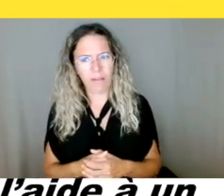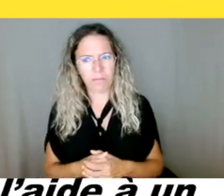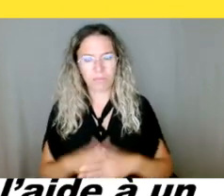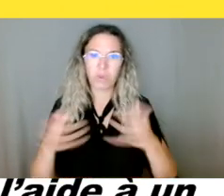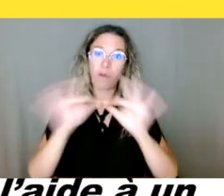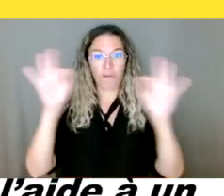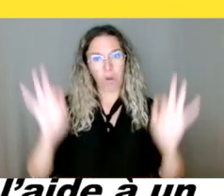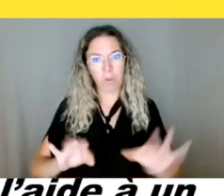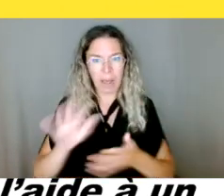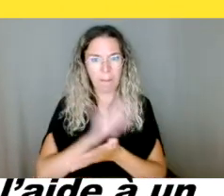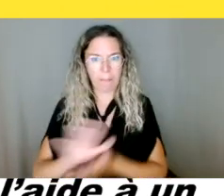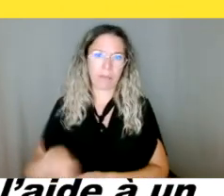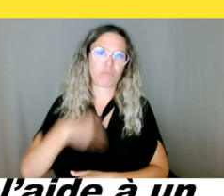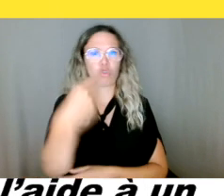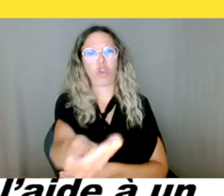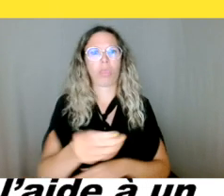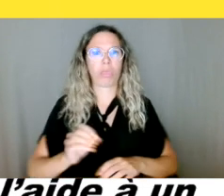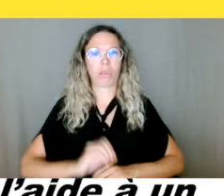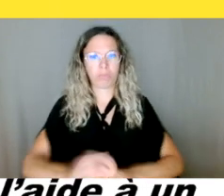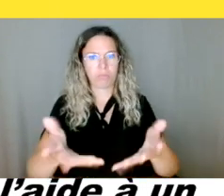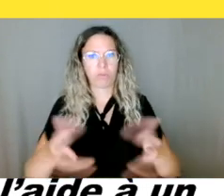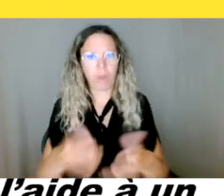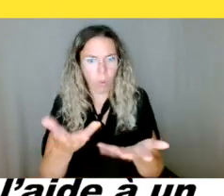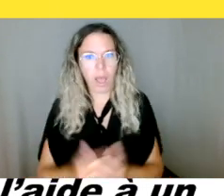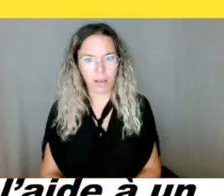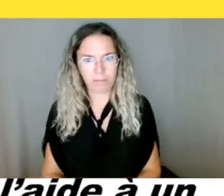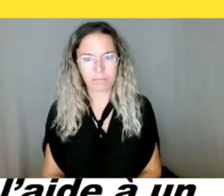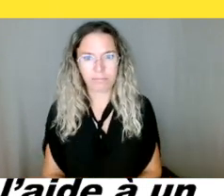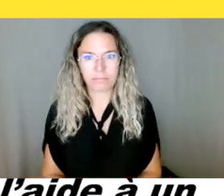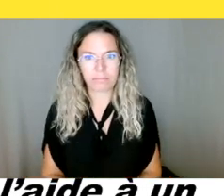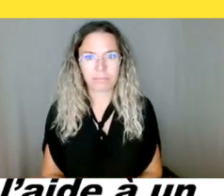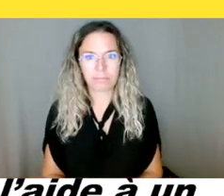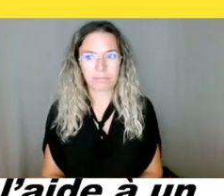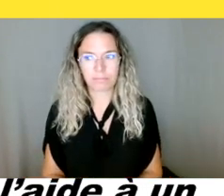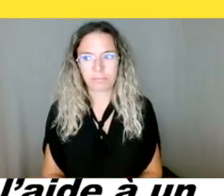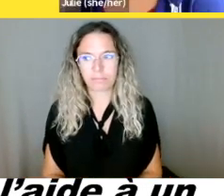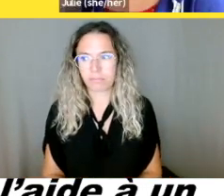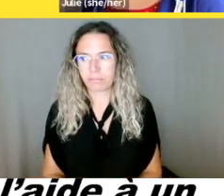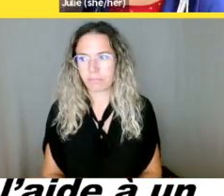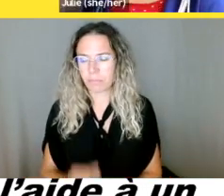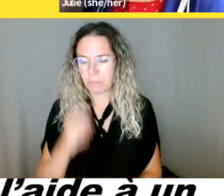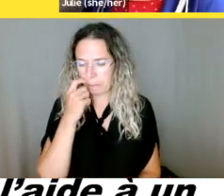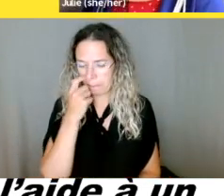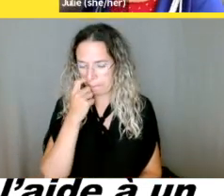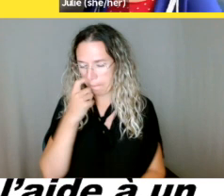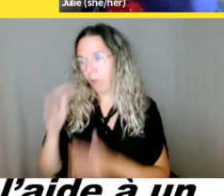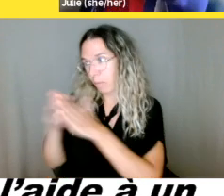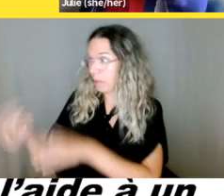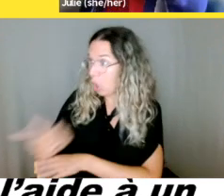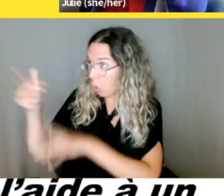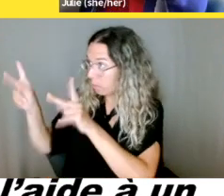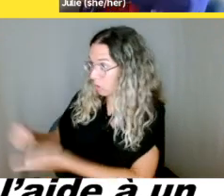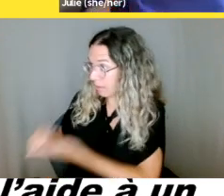On peut demander que quelqu'un d'autre puisse nous aider ou nous le remplisse,'est ça? Oui, effectivement. Donc,